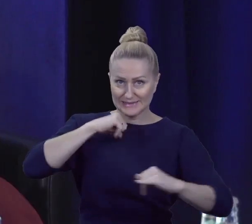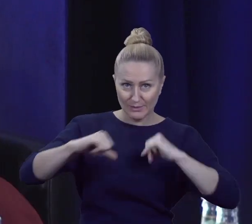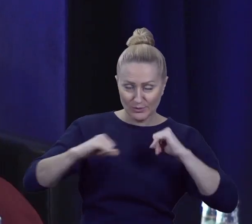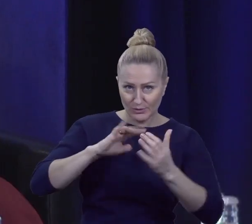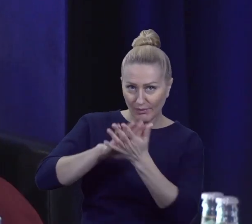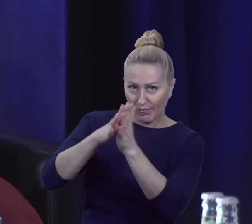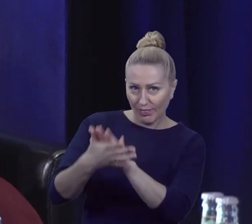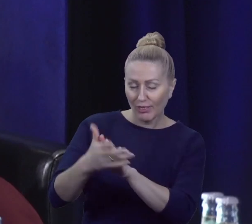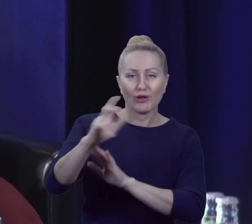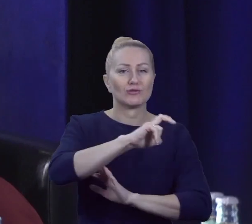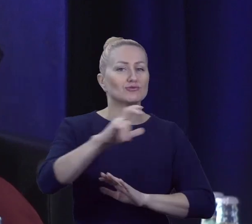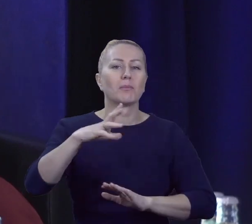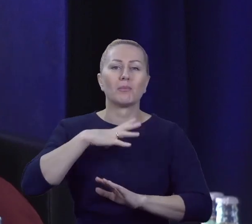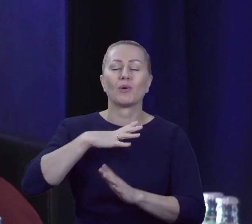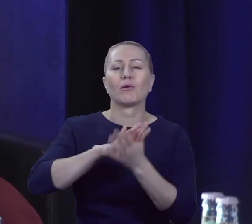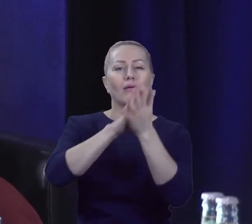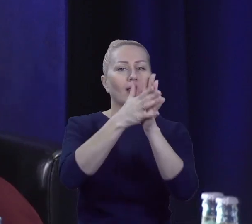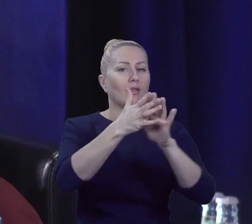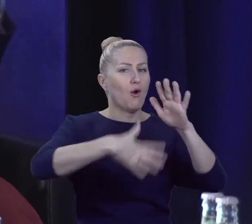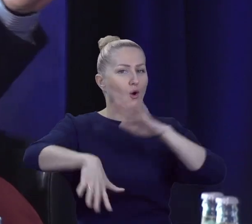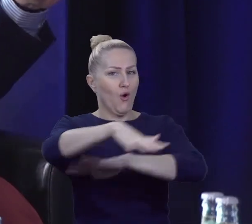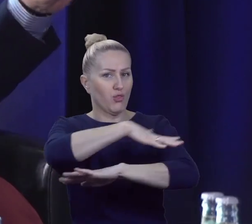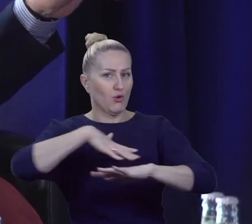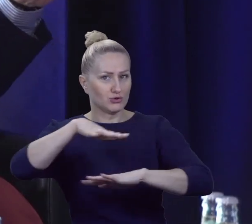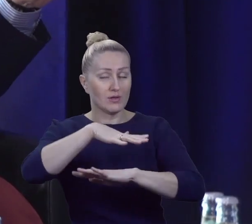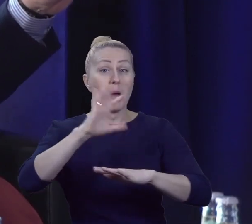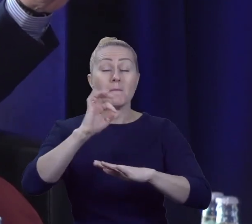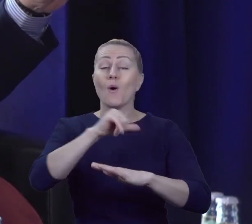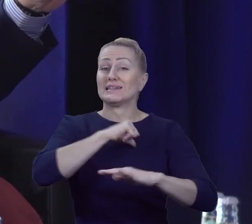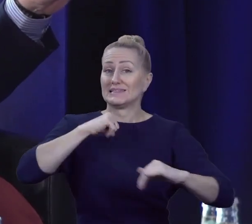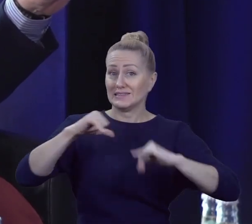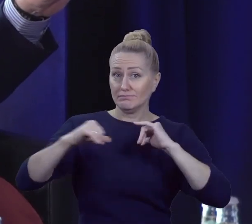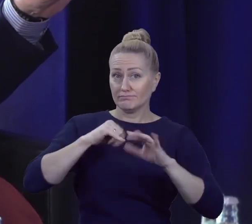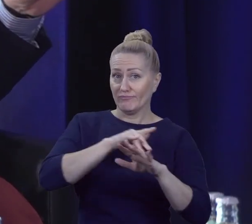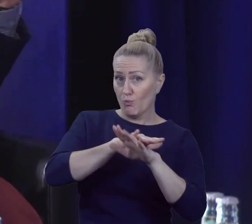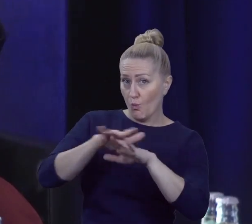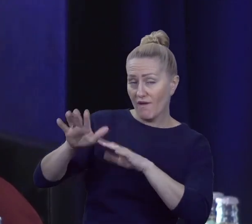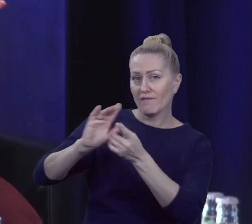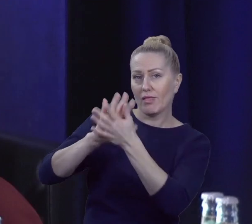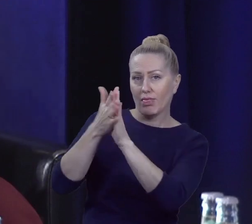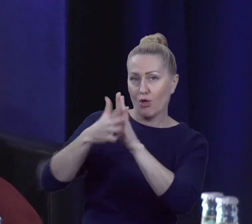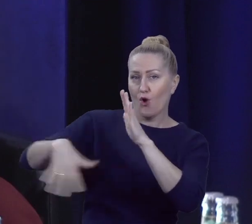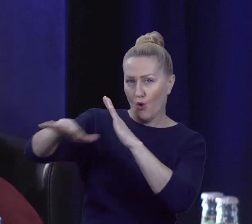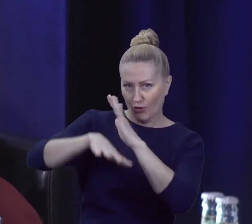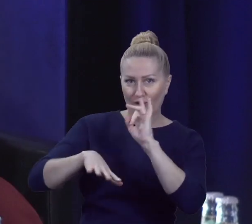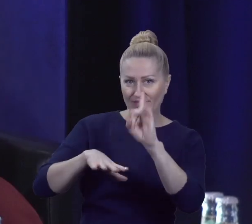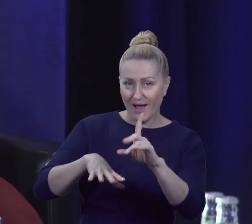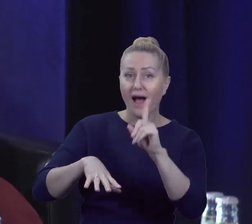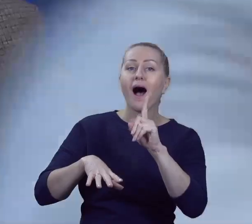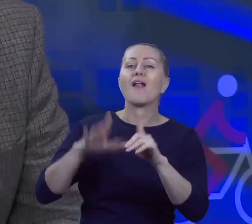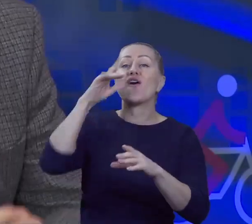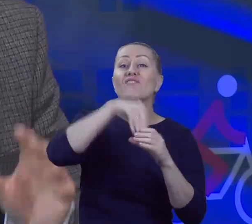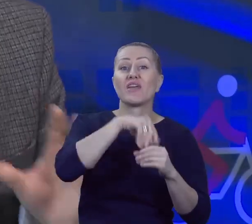zmieniła się nasze otoczenie? Bo to, że samorząd zmienił otoczenie, to jest oczywiste. Natomiast co się zmieniło w tym